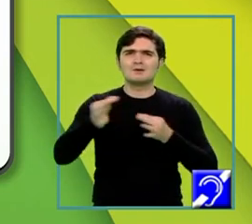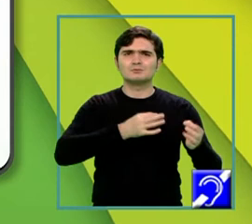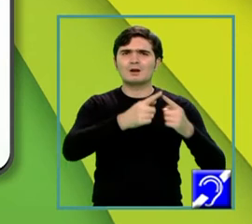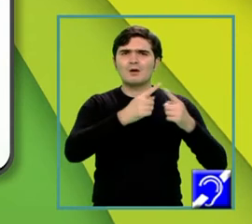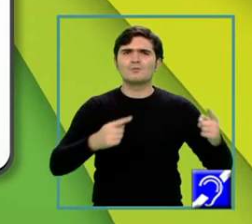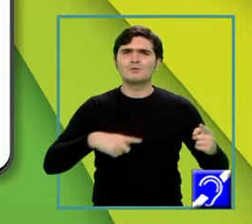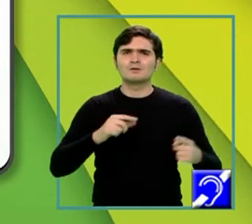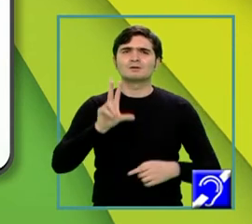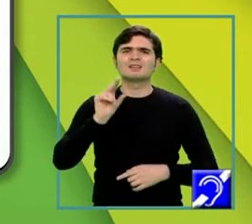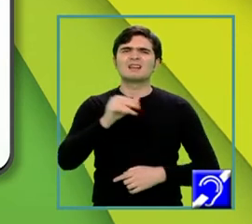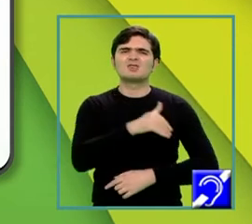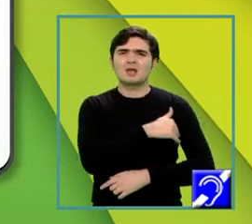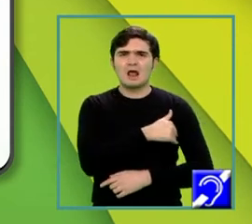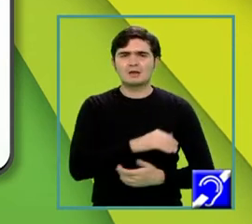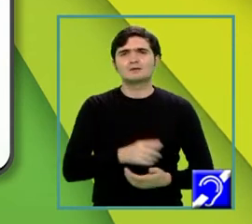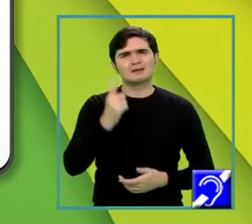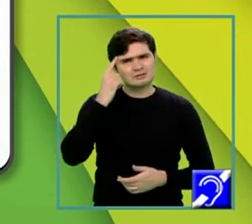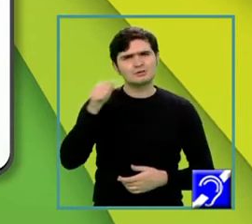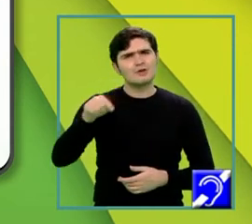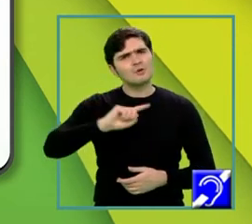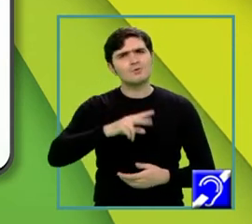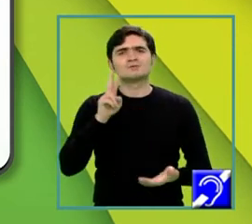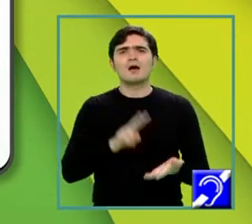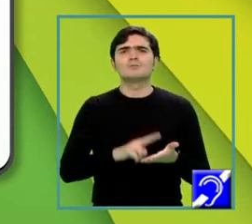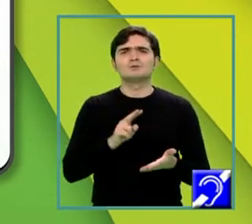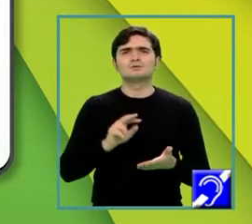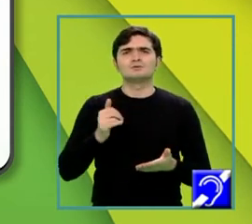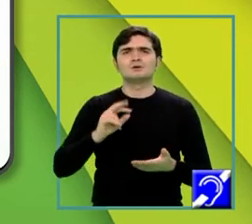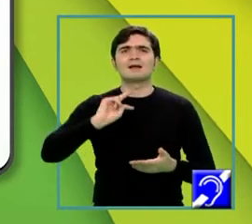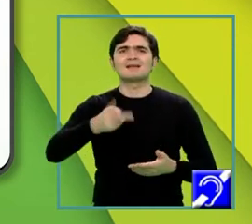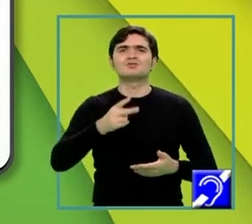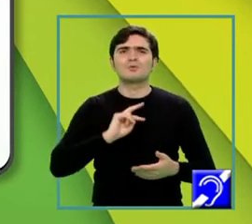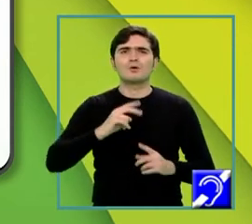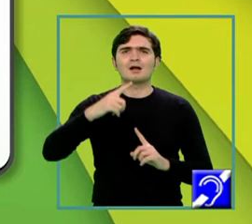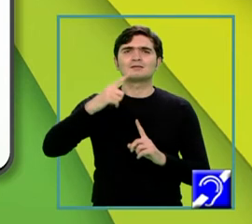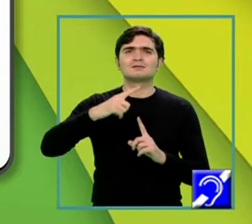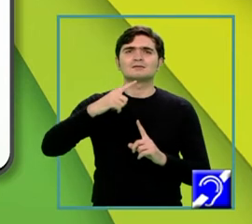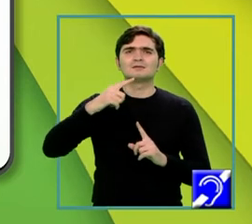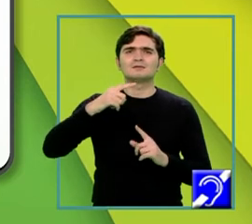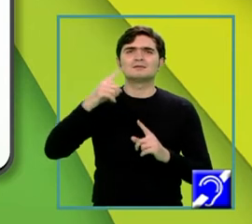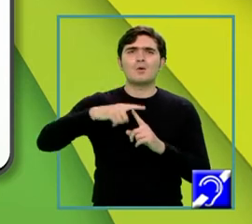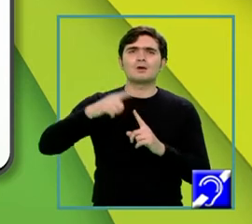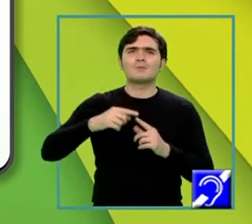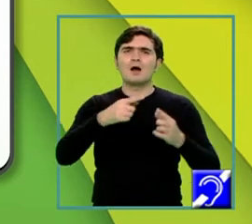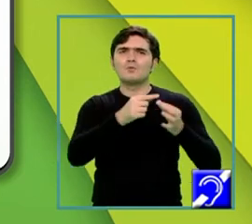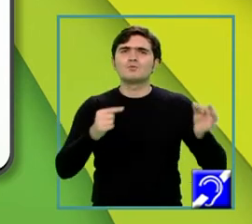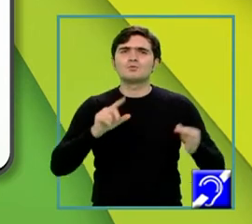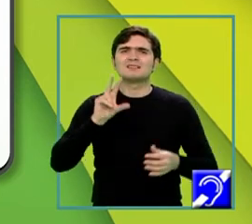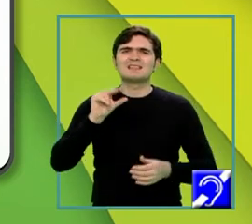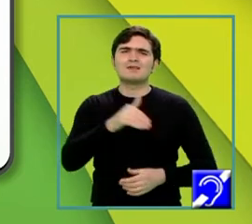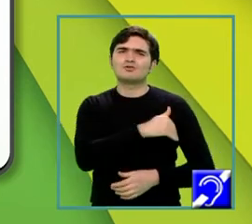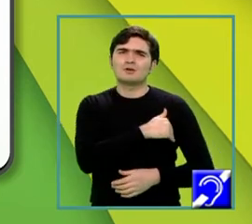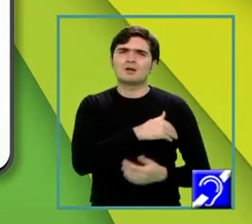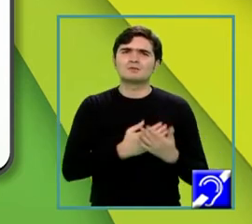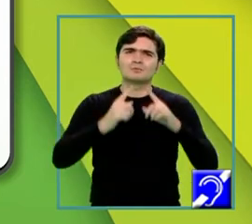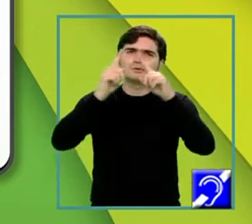egal cu 30 de grade. Deși să știți că aici se poate aplica și reciproca teoremiului unghiului de 30 de grade în triunghiul VOM, fiind